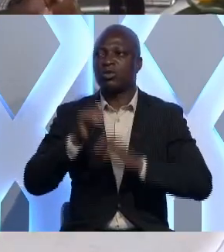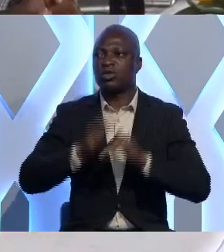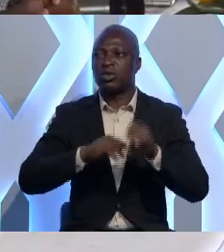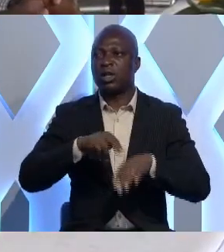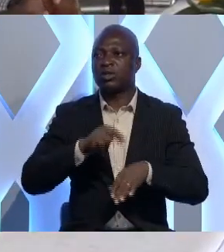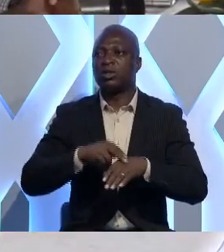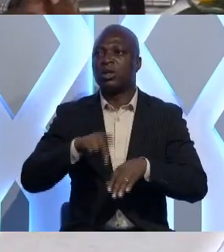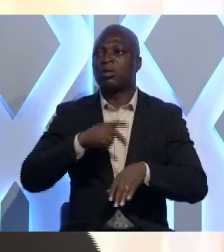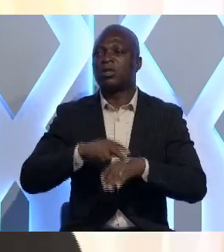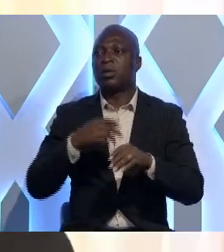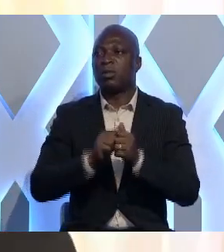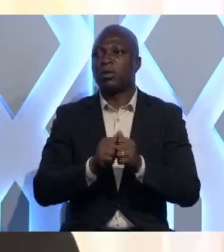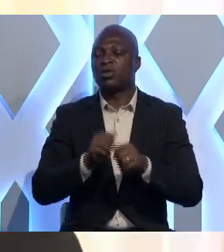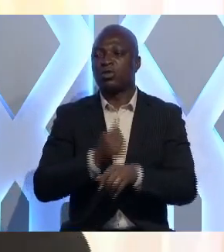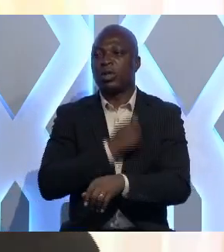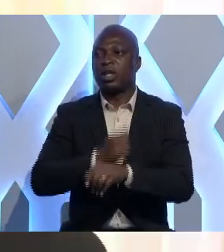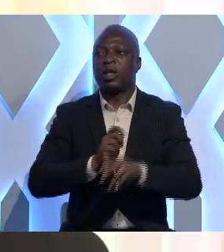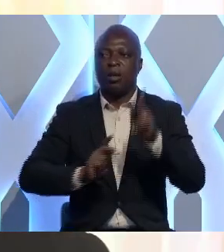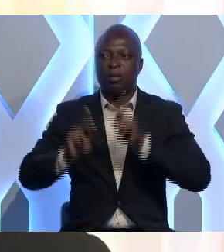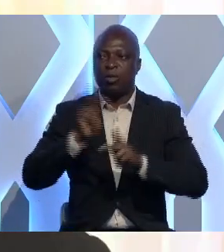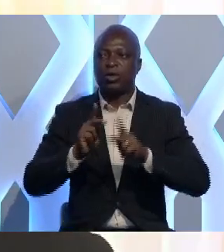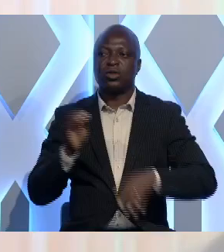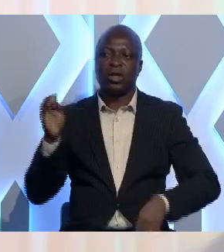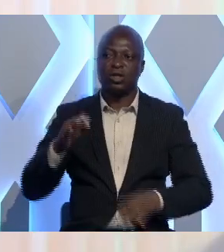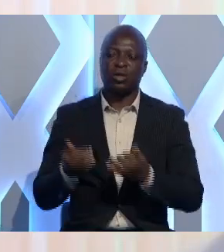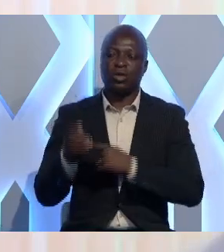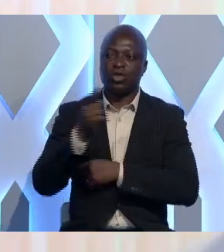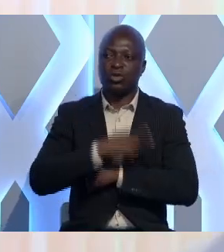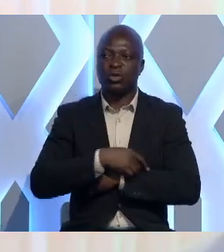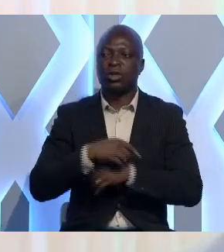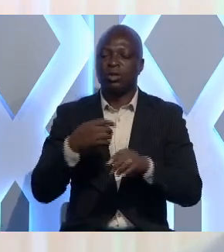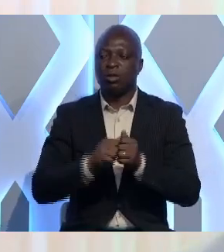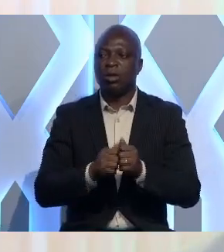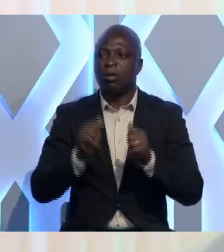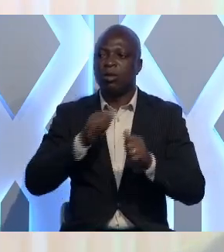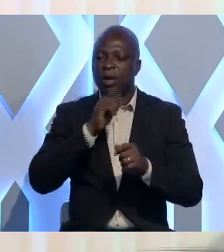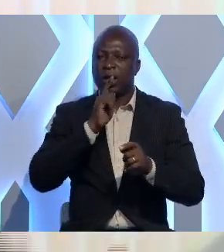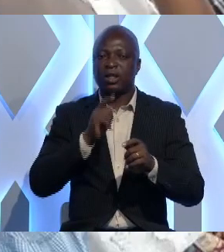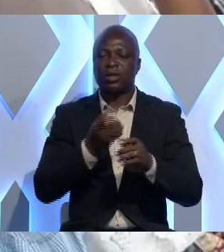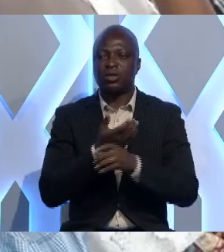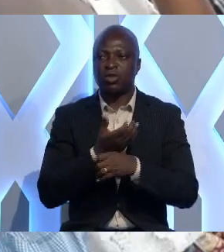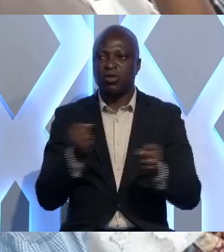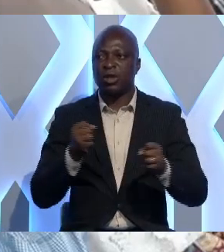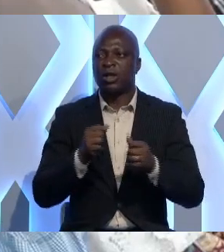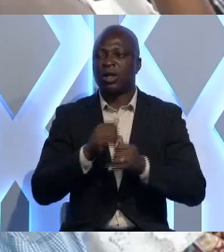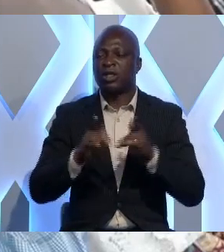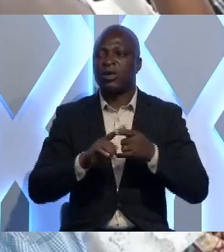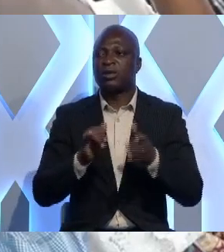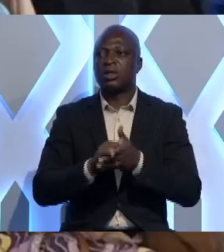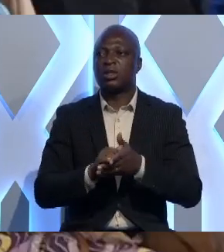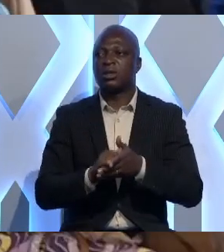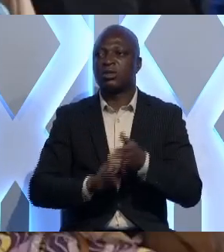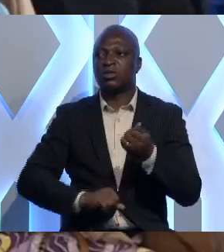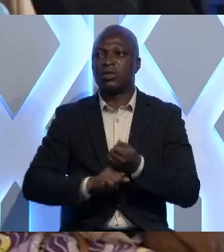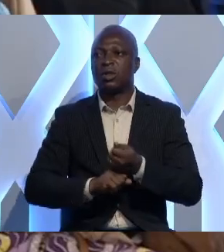C'est le principal défi que les autorités publiques se lancent aujourd'hui. Ce défi ne pourra être relevé que grâce à une jeunesse consciente